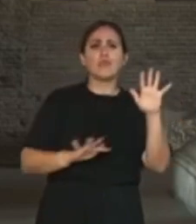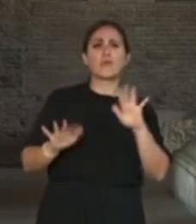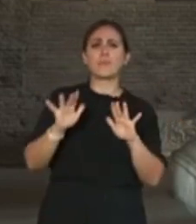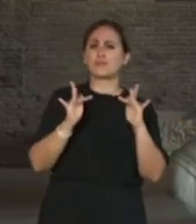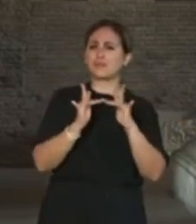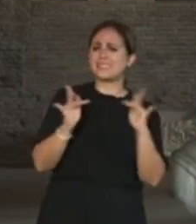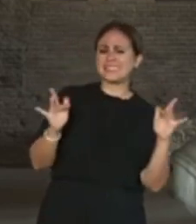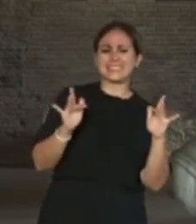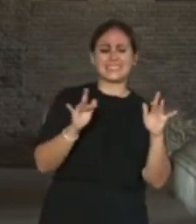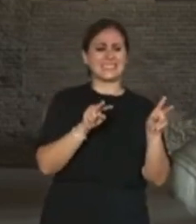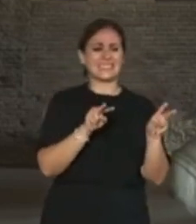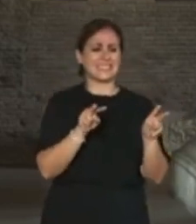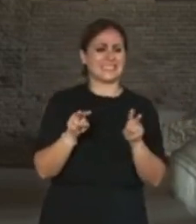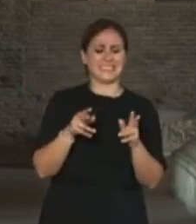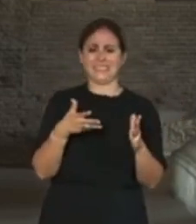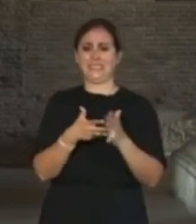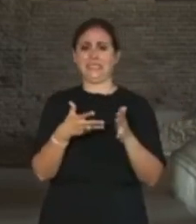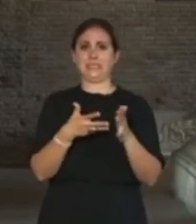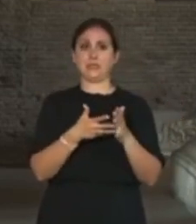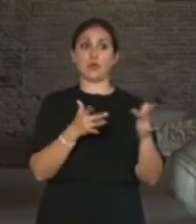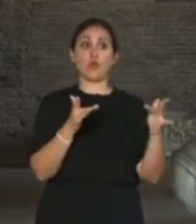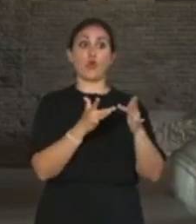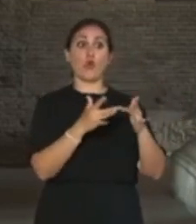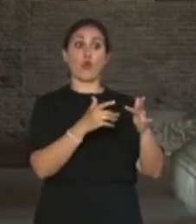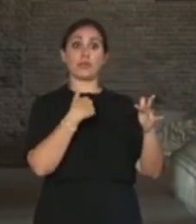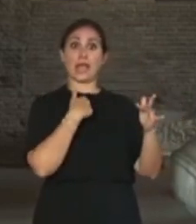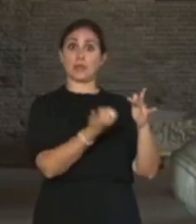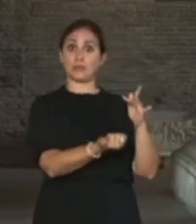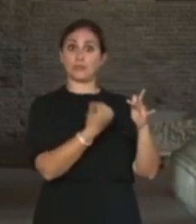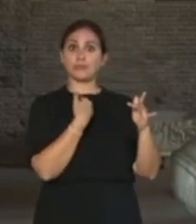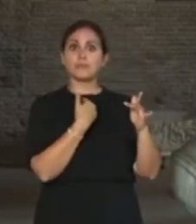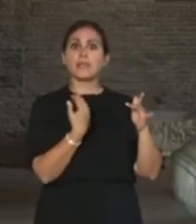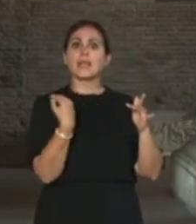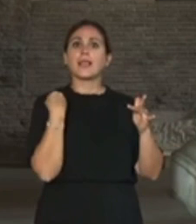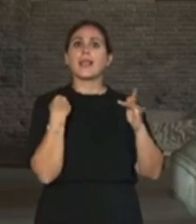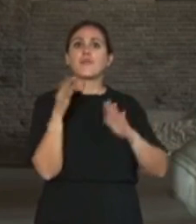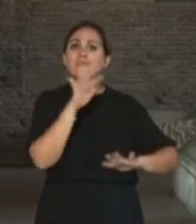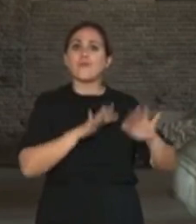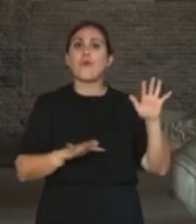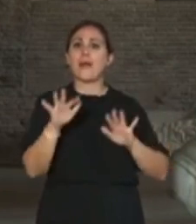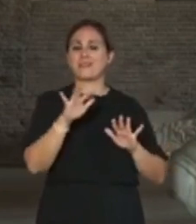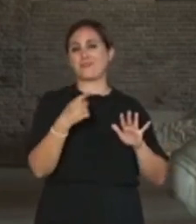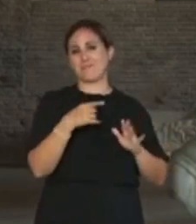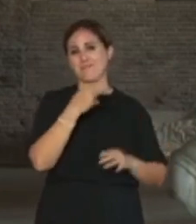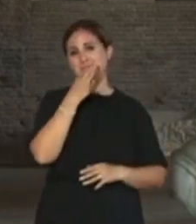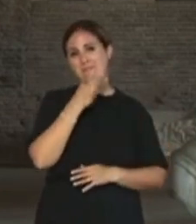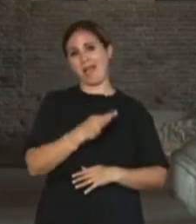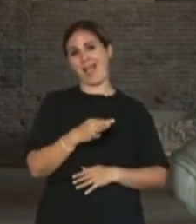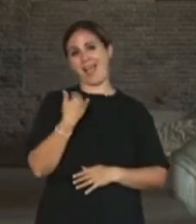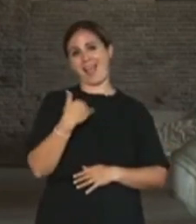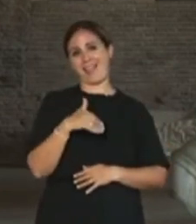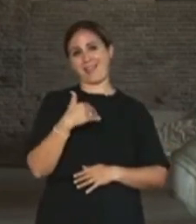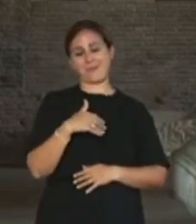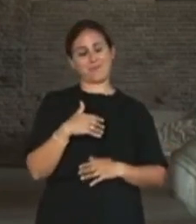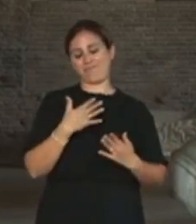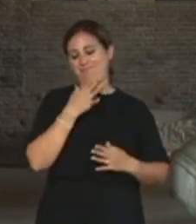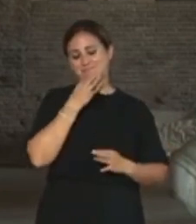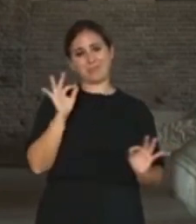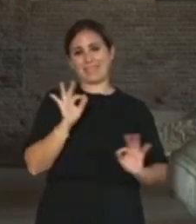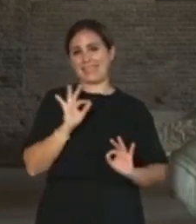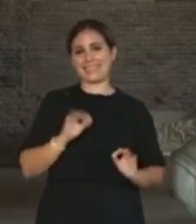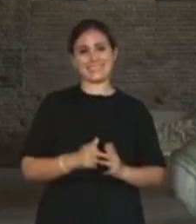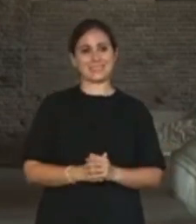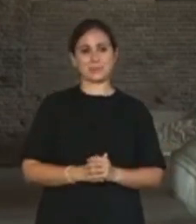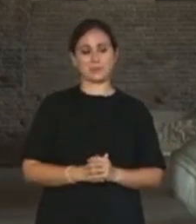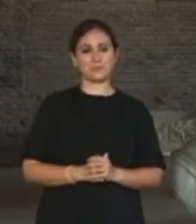mi contattano per chiedermi informazioni quindi è una bellissima cosa. Vi